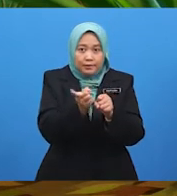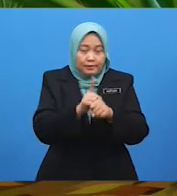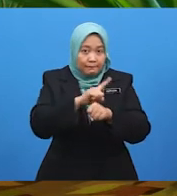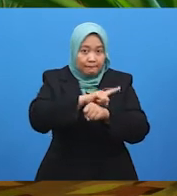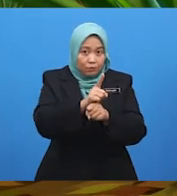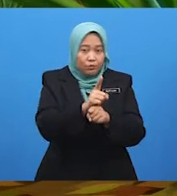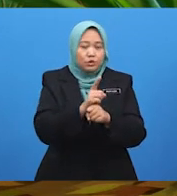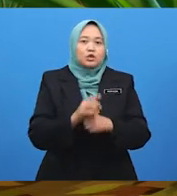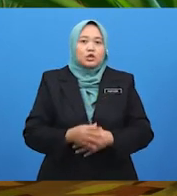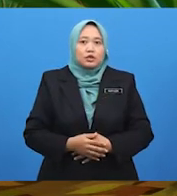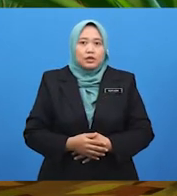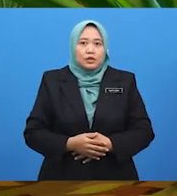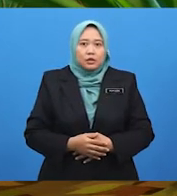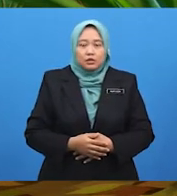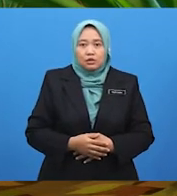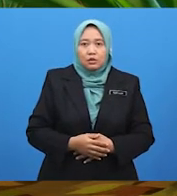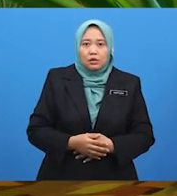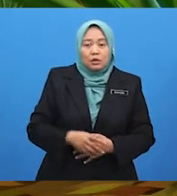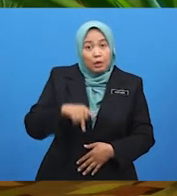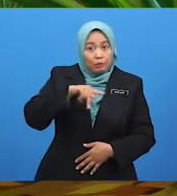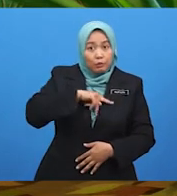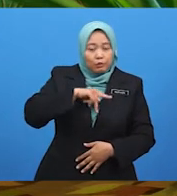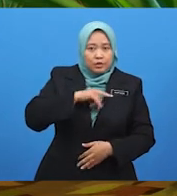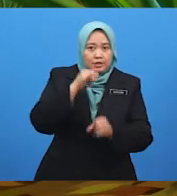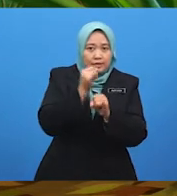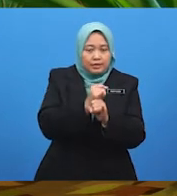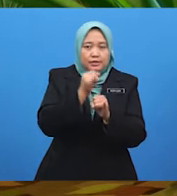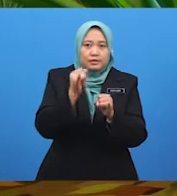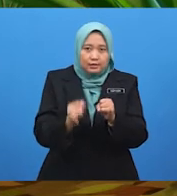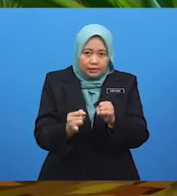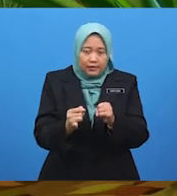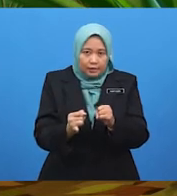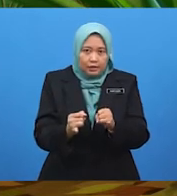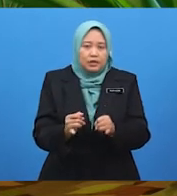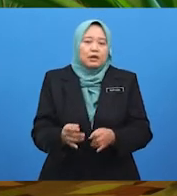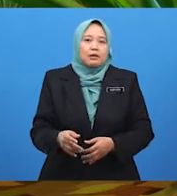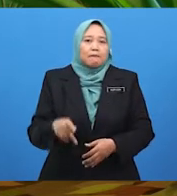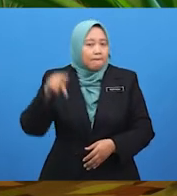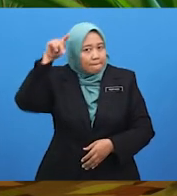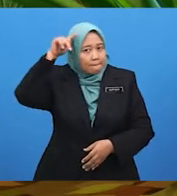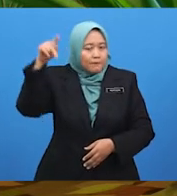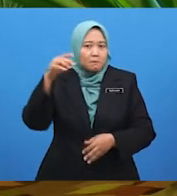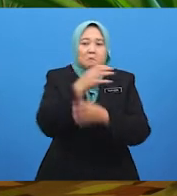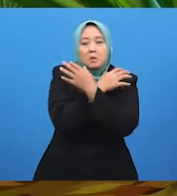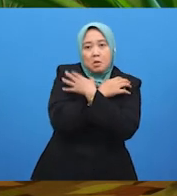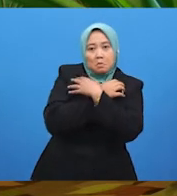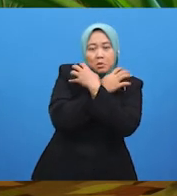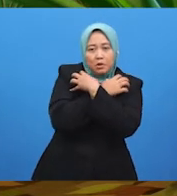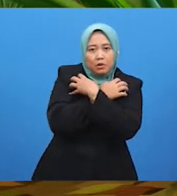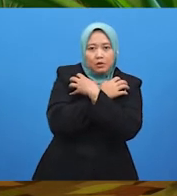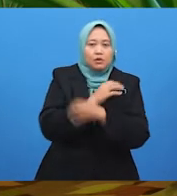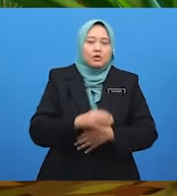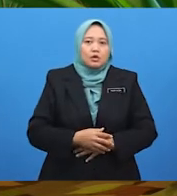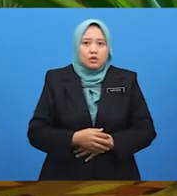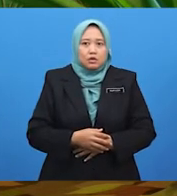pokok rambutan itu kepunyaan jiran saya, Pak Beruang. Kita petik je lah. Cepat-cepat, Pak Beruang